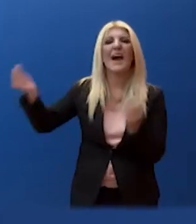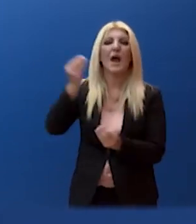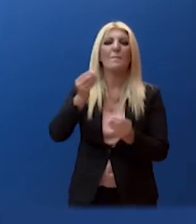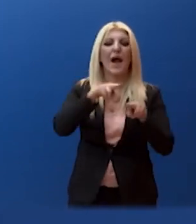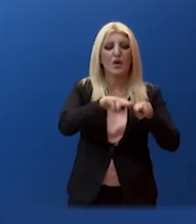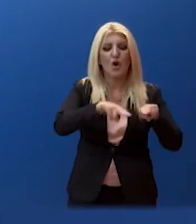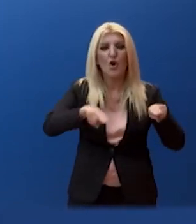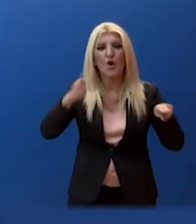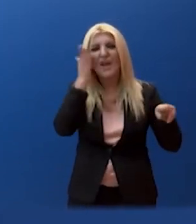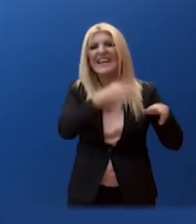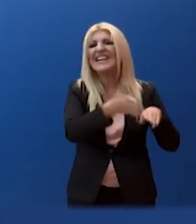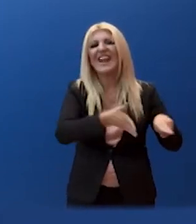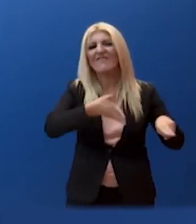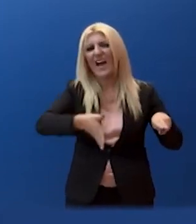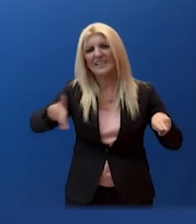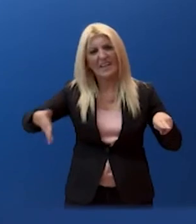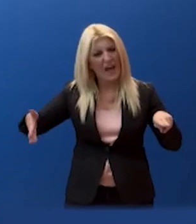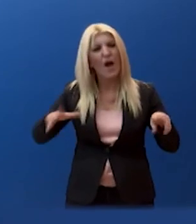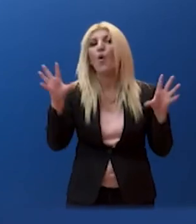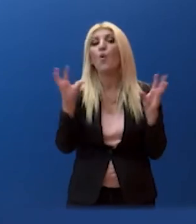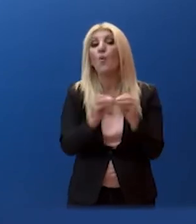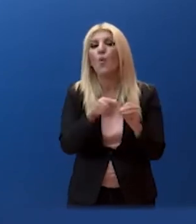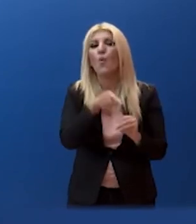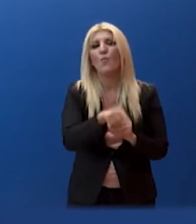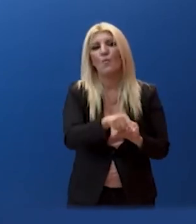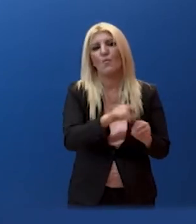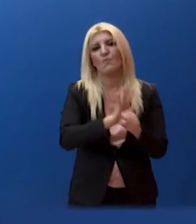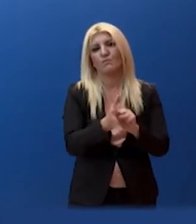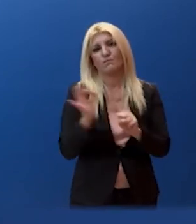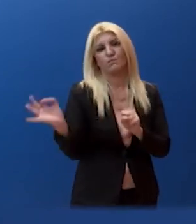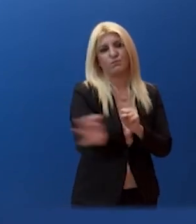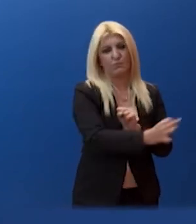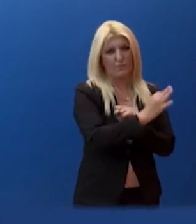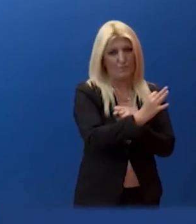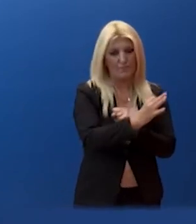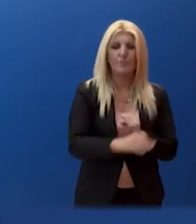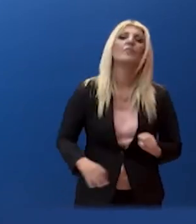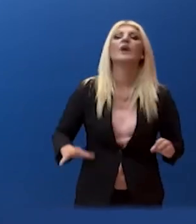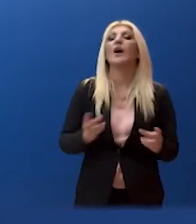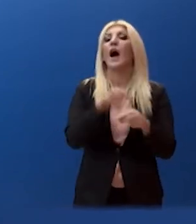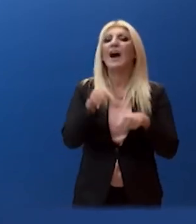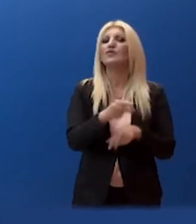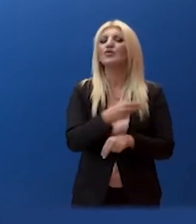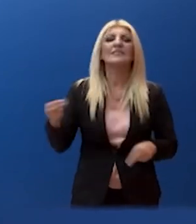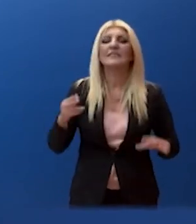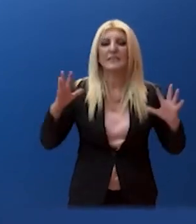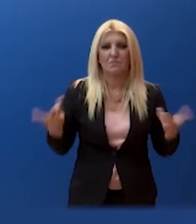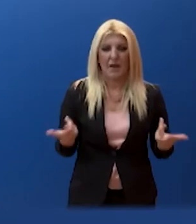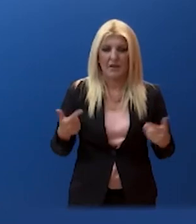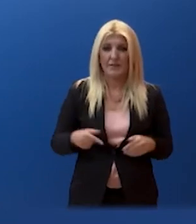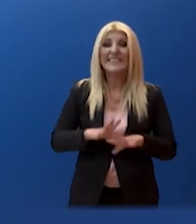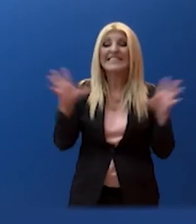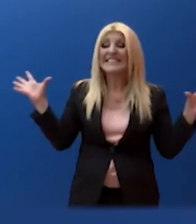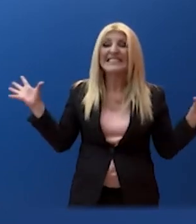φάση της πανδημίας. Και για να μειωθεί το ποσοστό πληρότητας, καταρχάς θα αυξηθεί ο παρονομαστής, δηλαδή ο